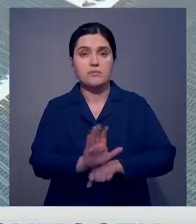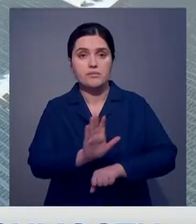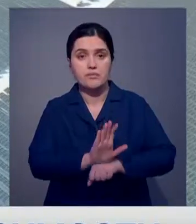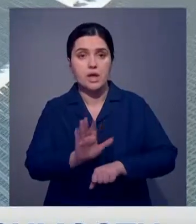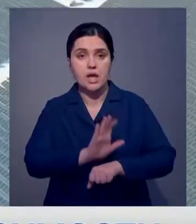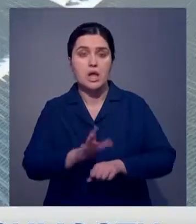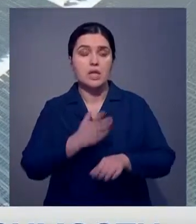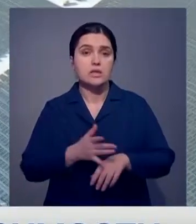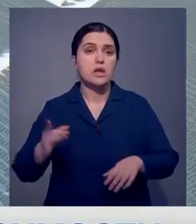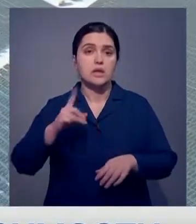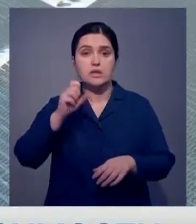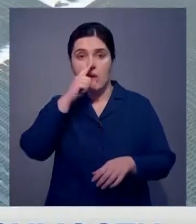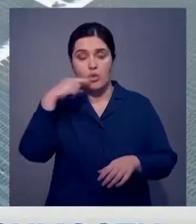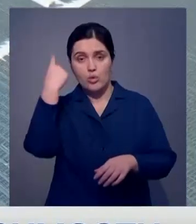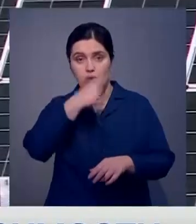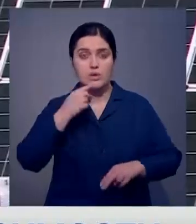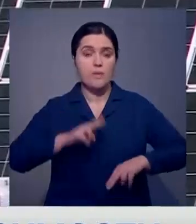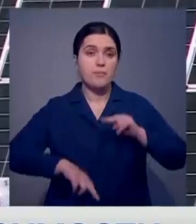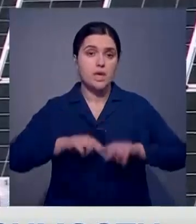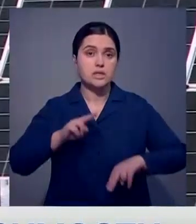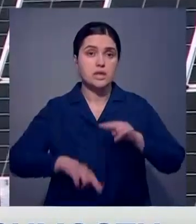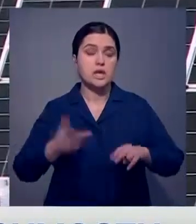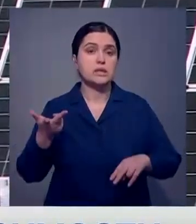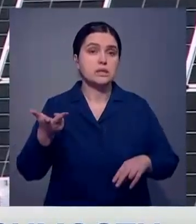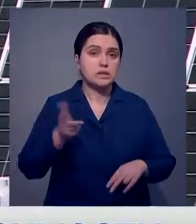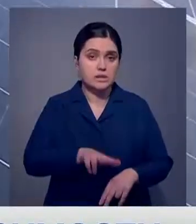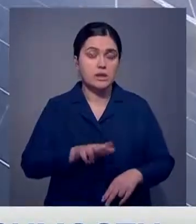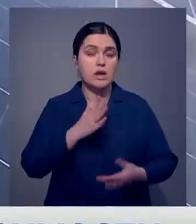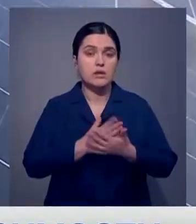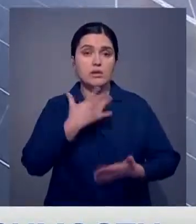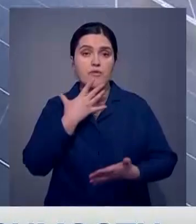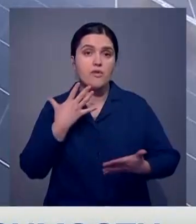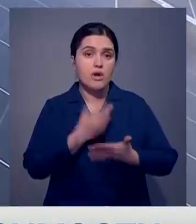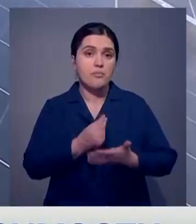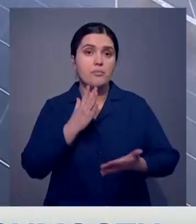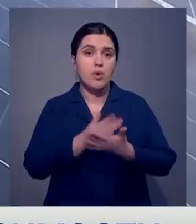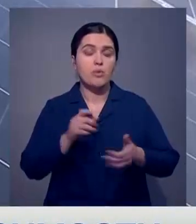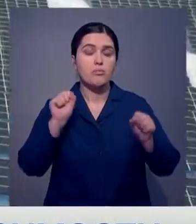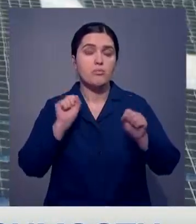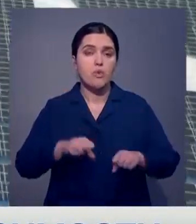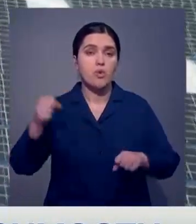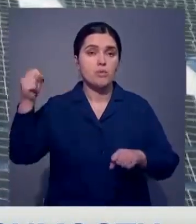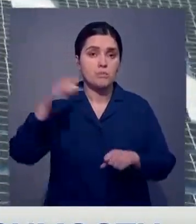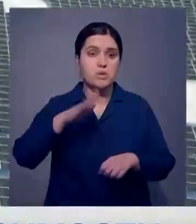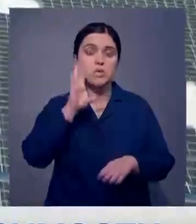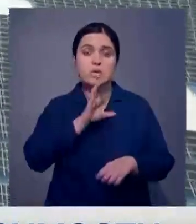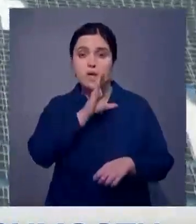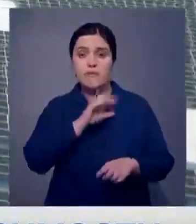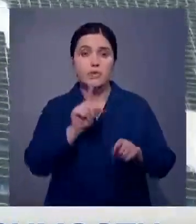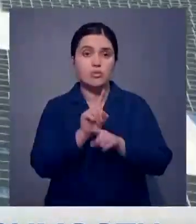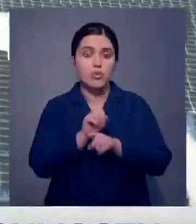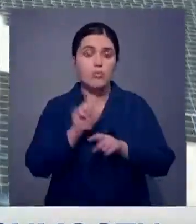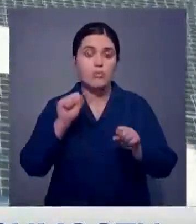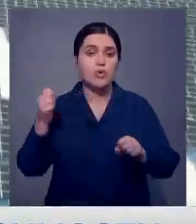электростанций в регионе за год построили три. И этим сломали все стереотипы о том, что ловить солнце можно только на юге. Сейчас